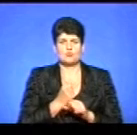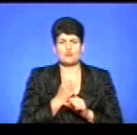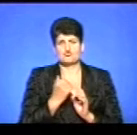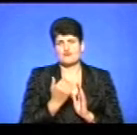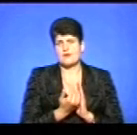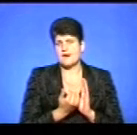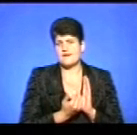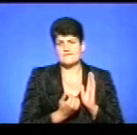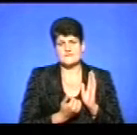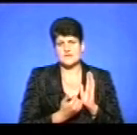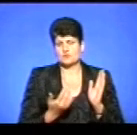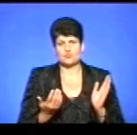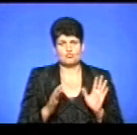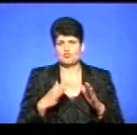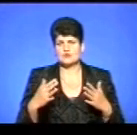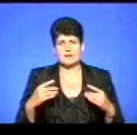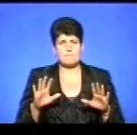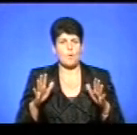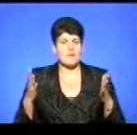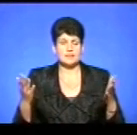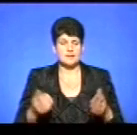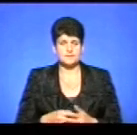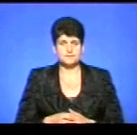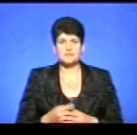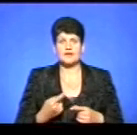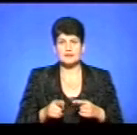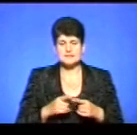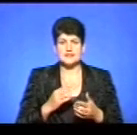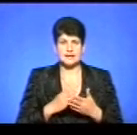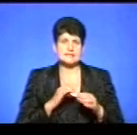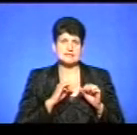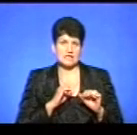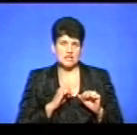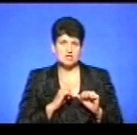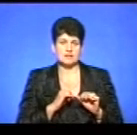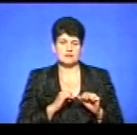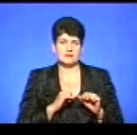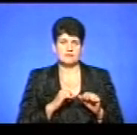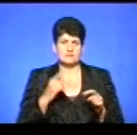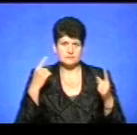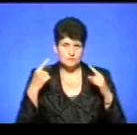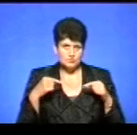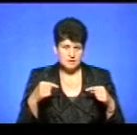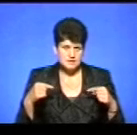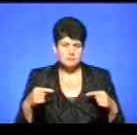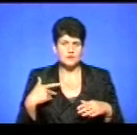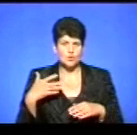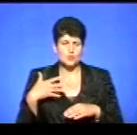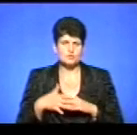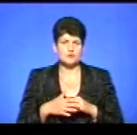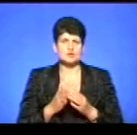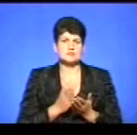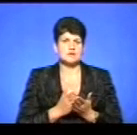графіку, в будь-який момент. Тобто, цей інструмент є захищеним від накруток різноманітних, оскільки ми розуміємо, що це онлайн